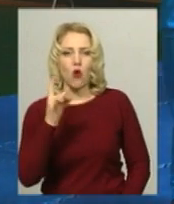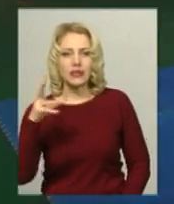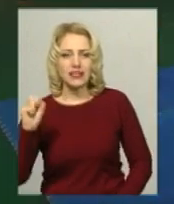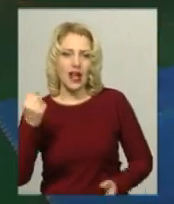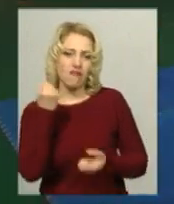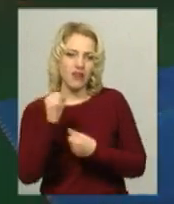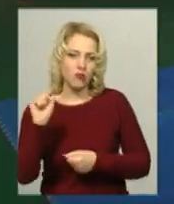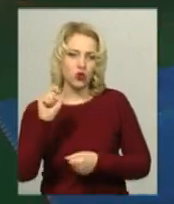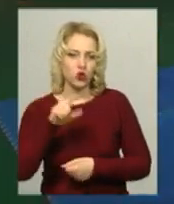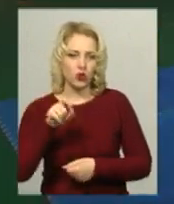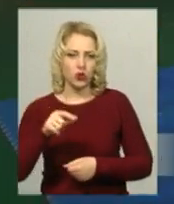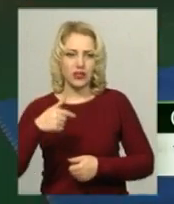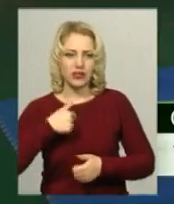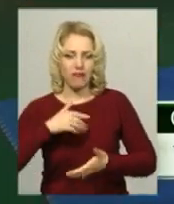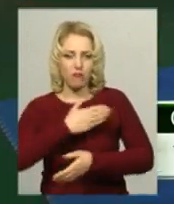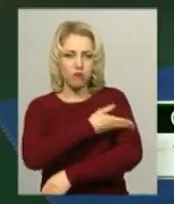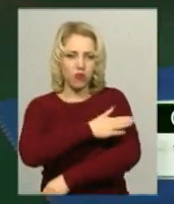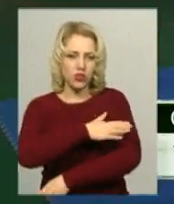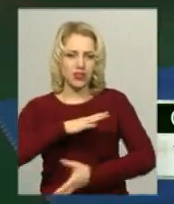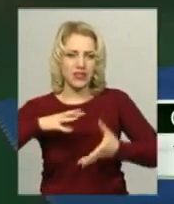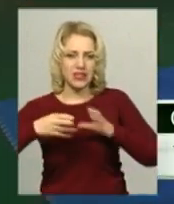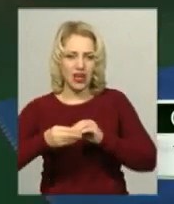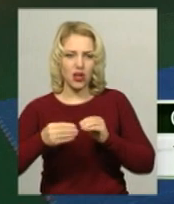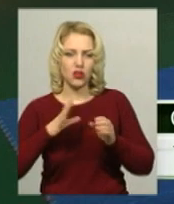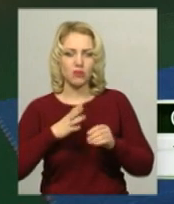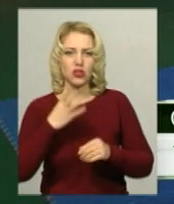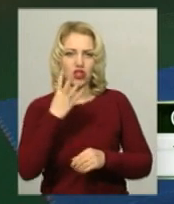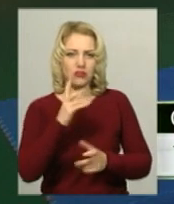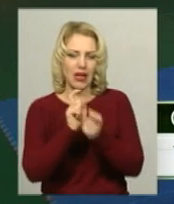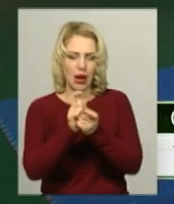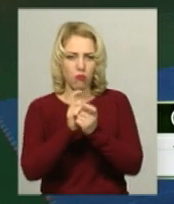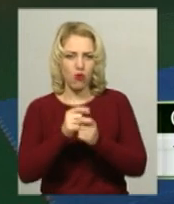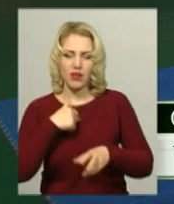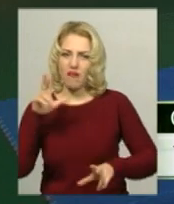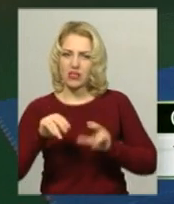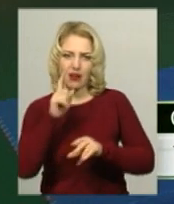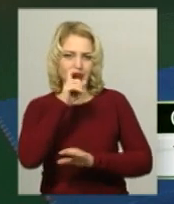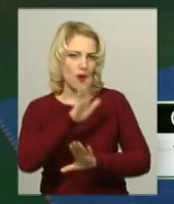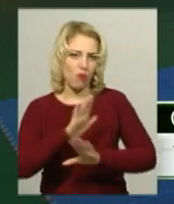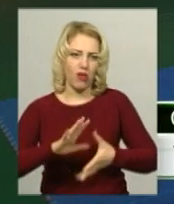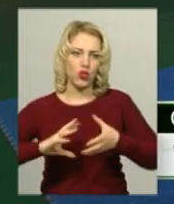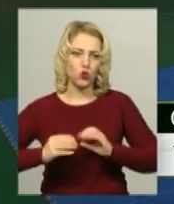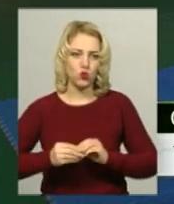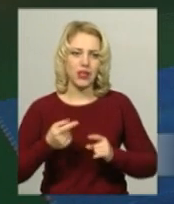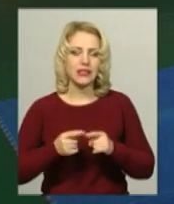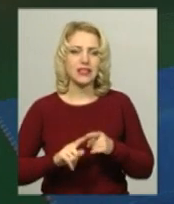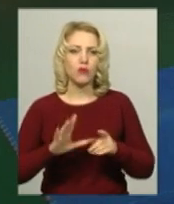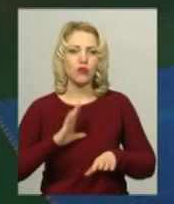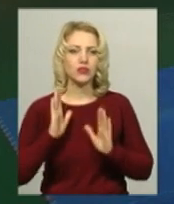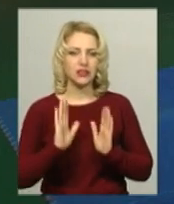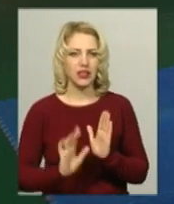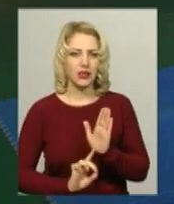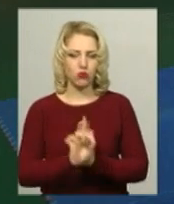золото. «В Польщі я загалом відбилася чотири бої, я вважаю це непоганий результат, так як це був тільки